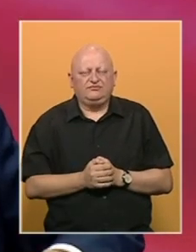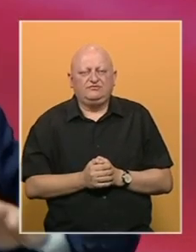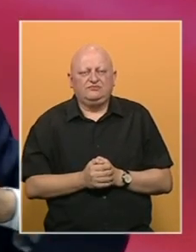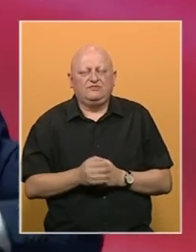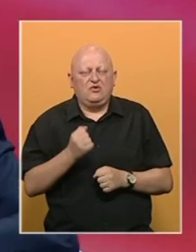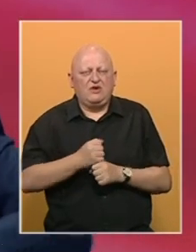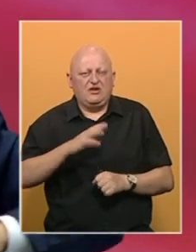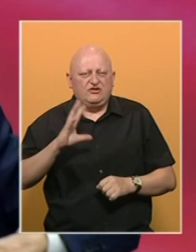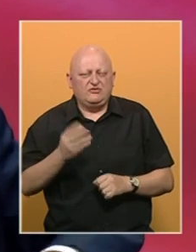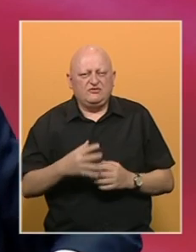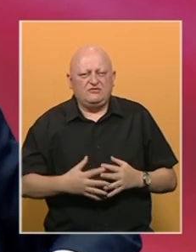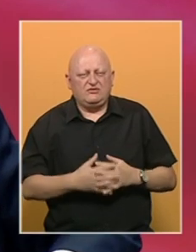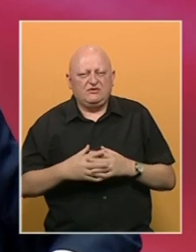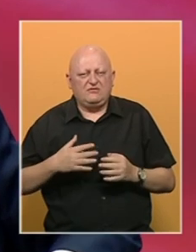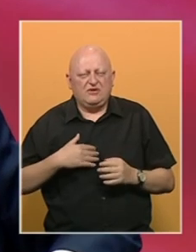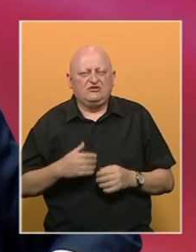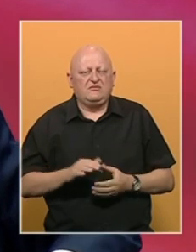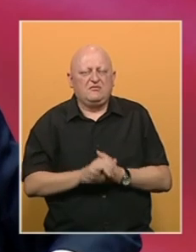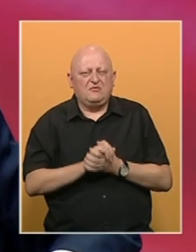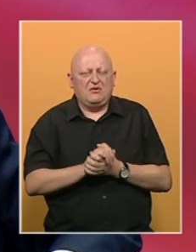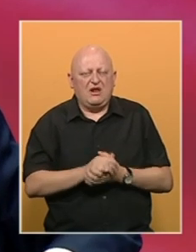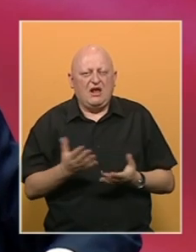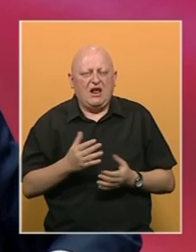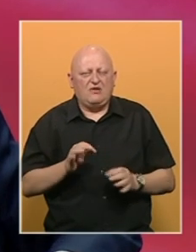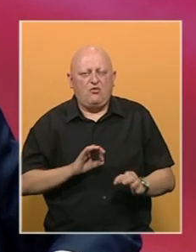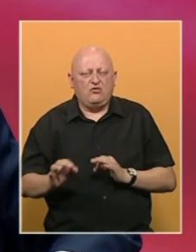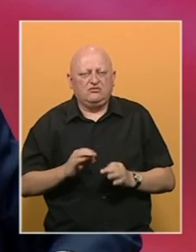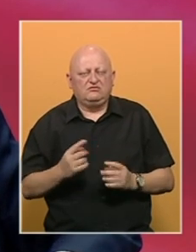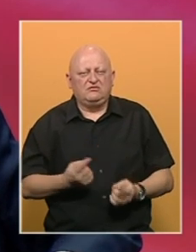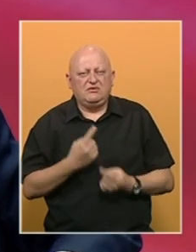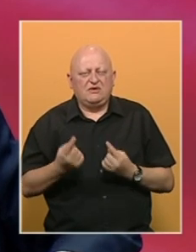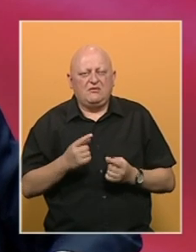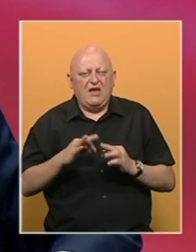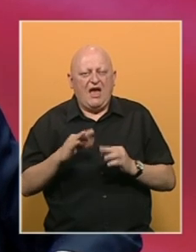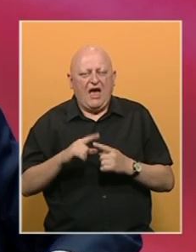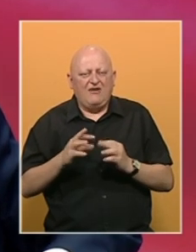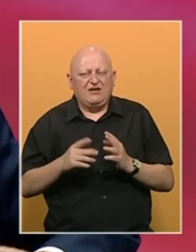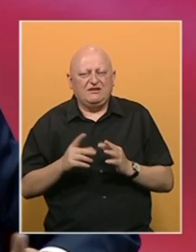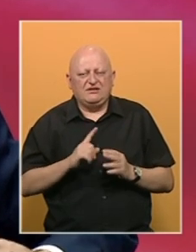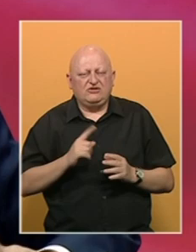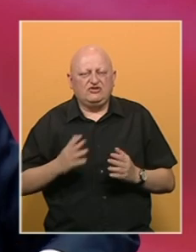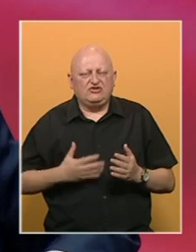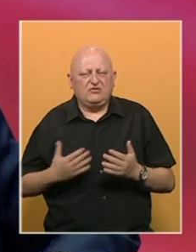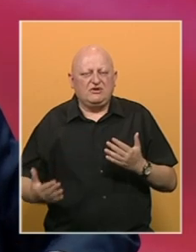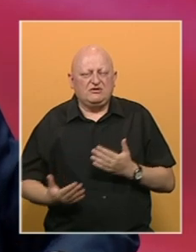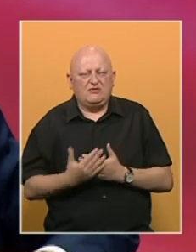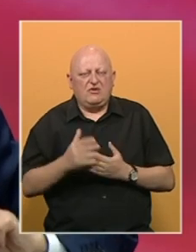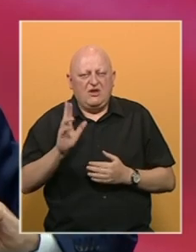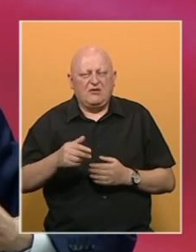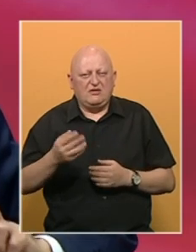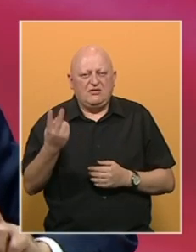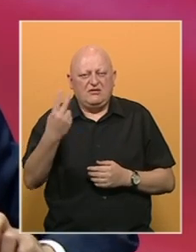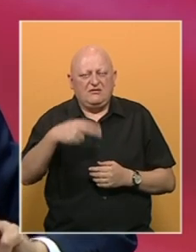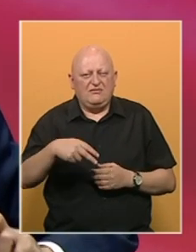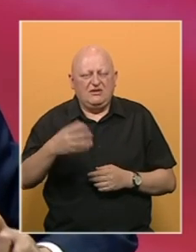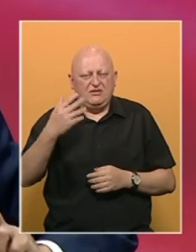Učinit ćemo sve u saradnji sa našim zapadnim partnerima kako bismo osigurali stabilnost u Afganistanu. Ne želimo da se ponovi ono što smo imali 2000